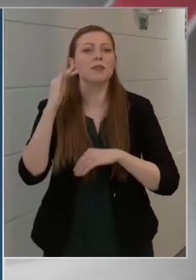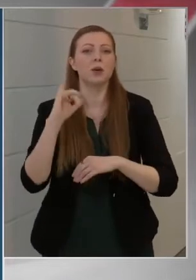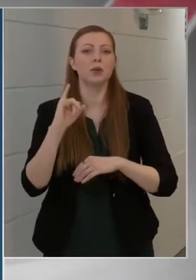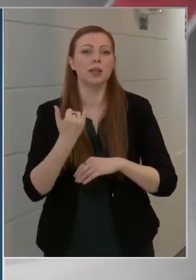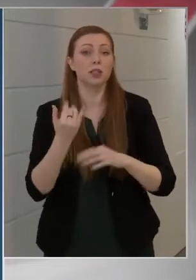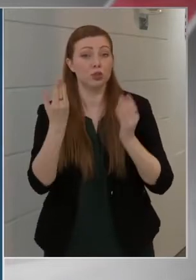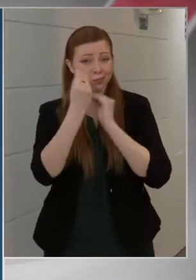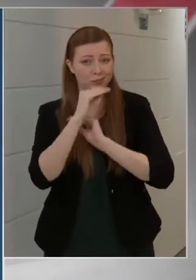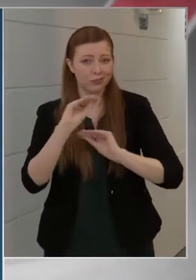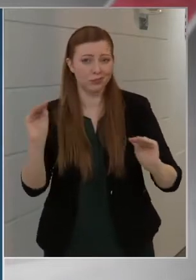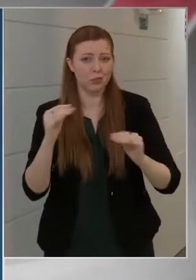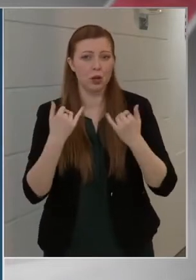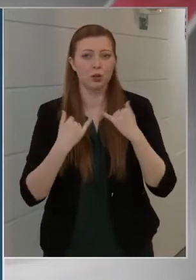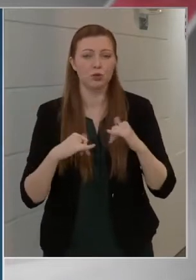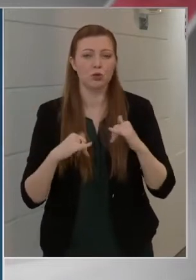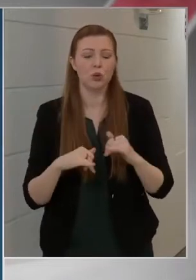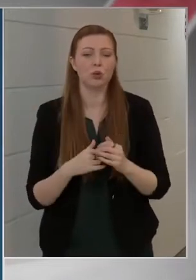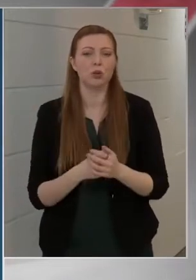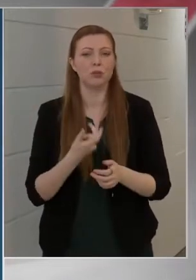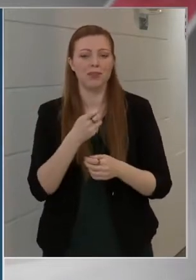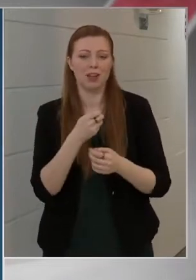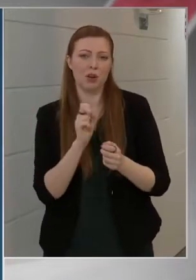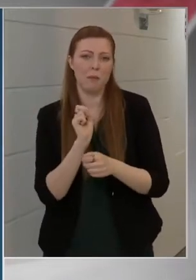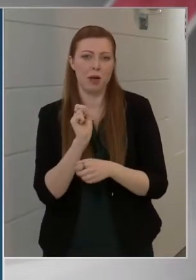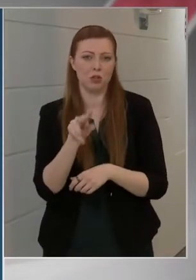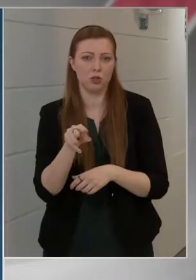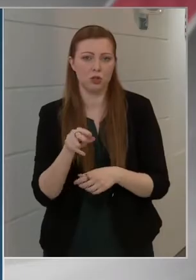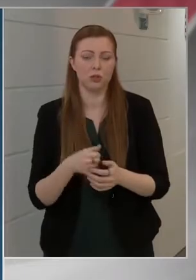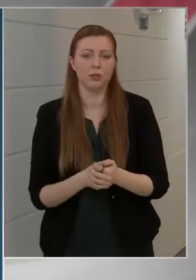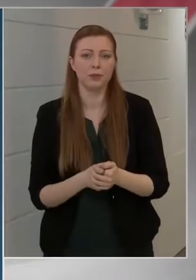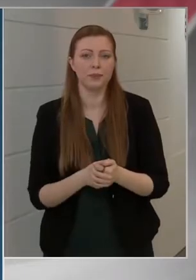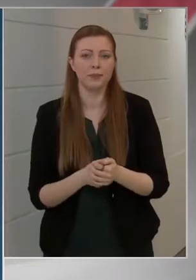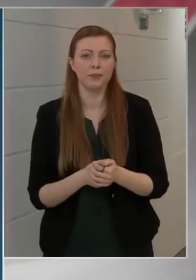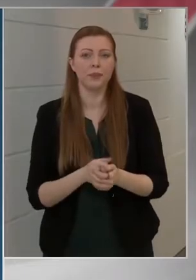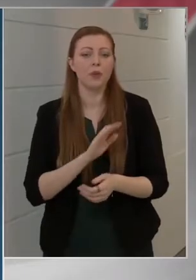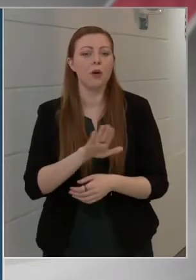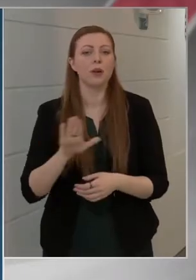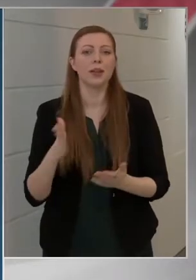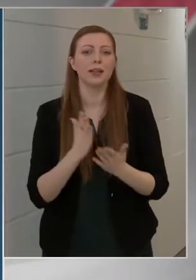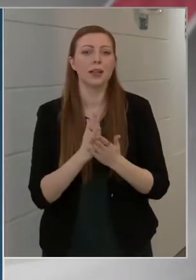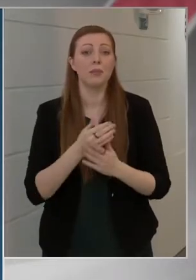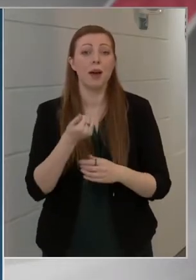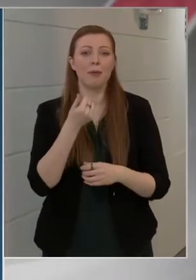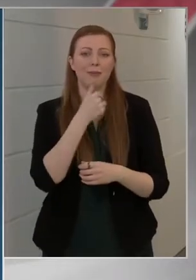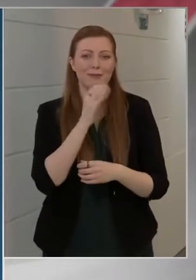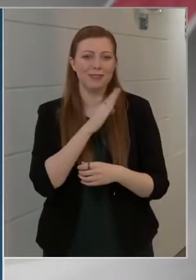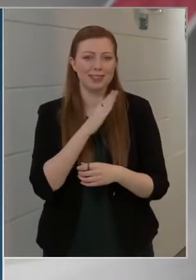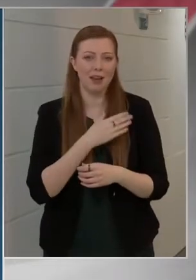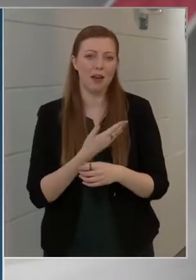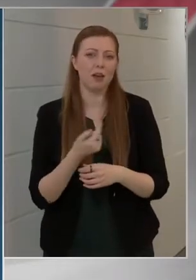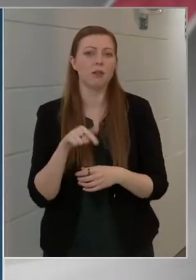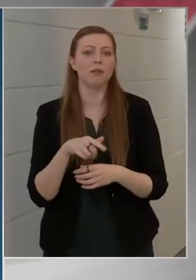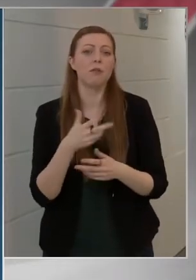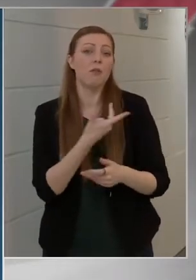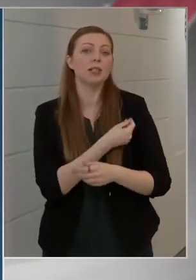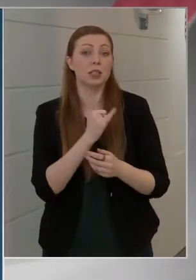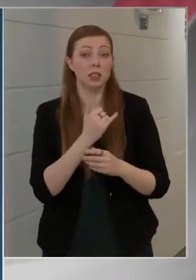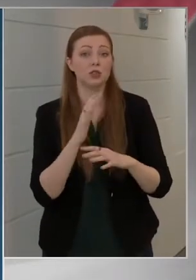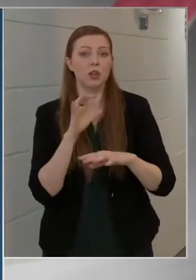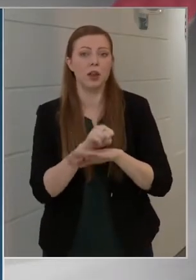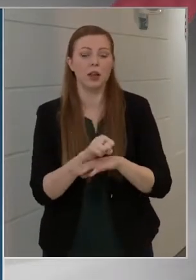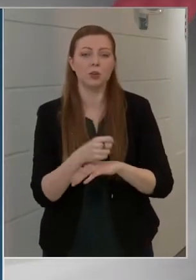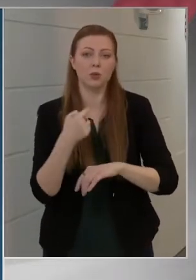értesítettünk Csütörtökön SMS-ben arról, hogy számukra már a Pfizer vakcina is elérhető az